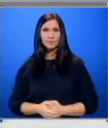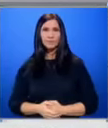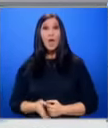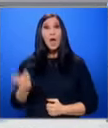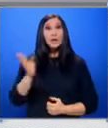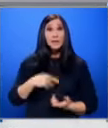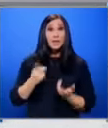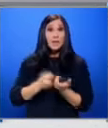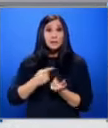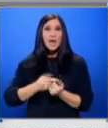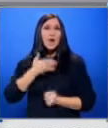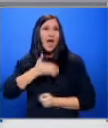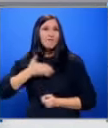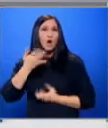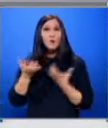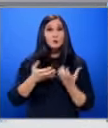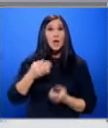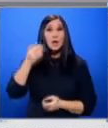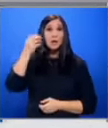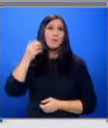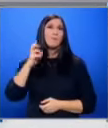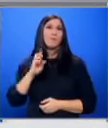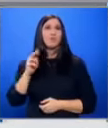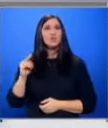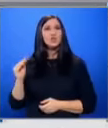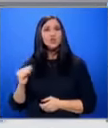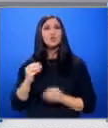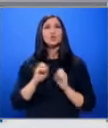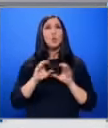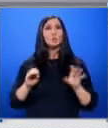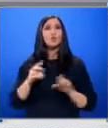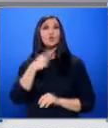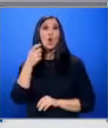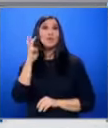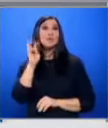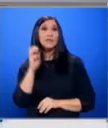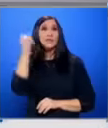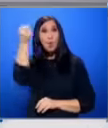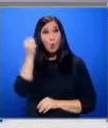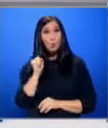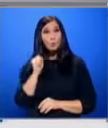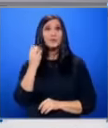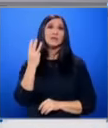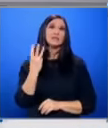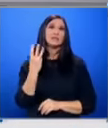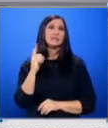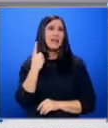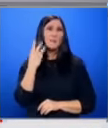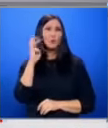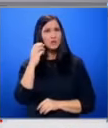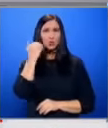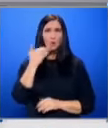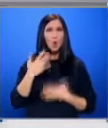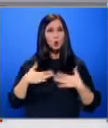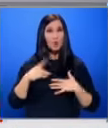След серия от влакови пожари, БДЖ съобщи, че от 130 локомотива само 30 са в добро състояние. Само в